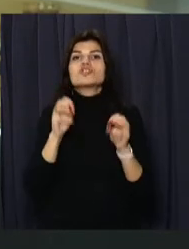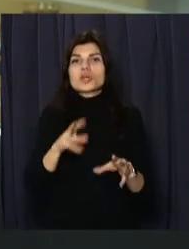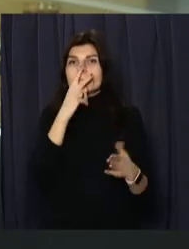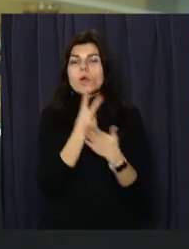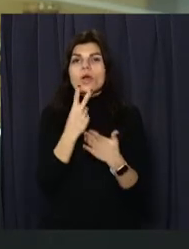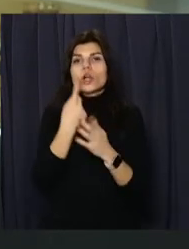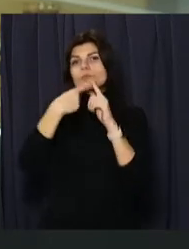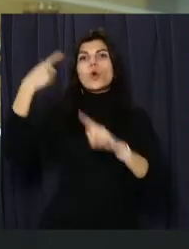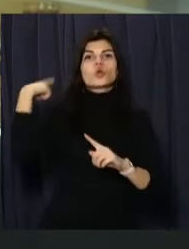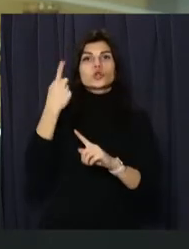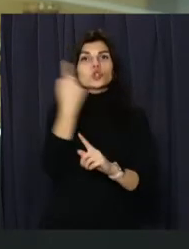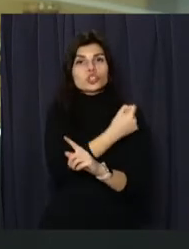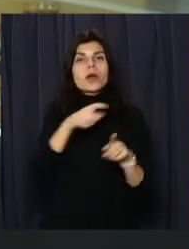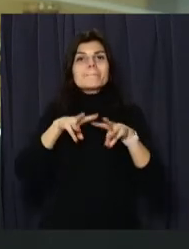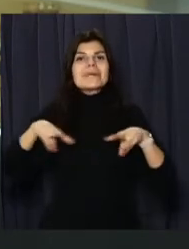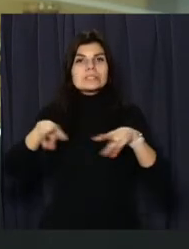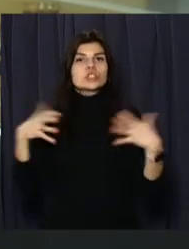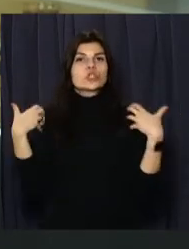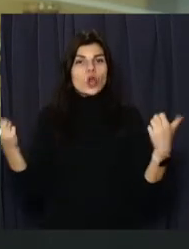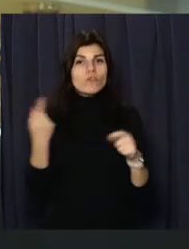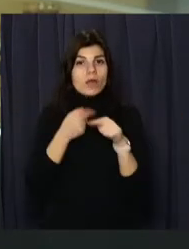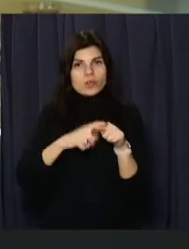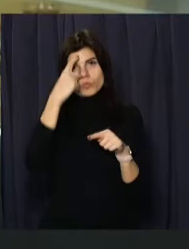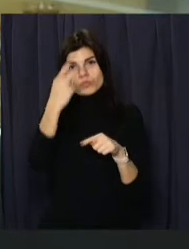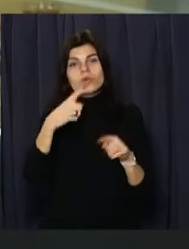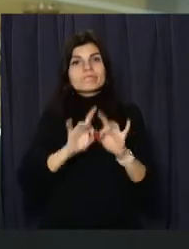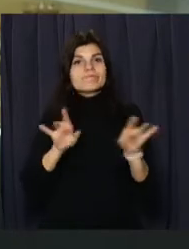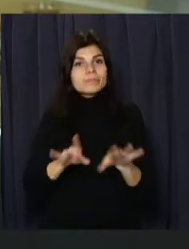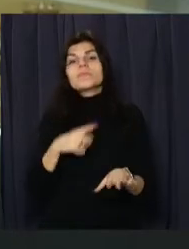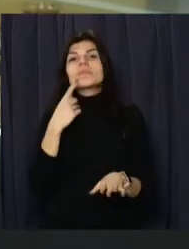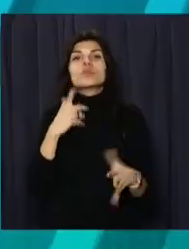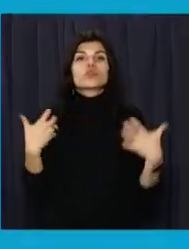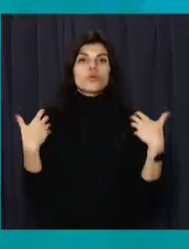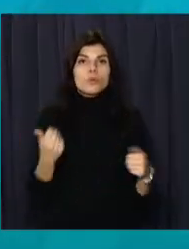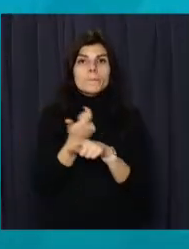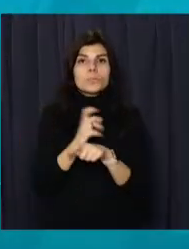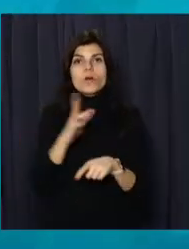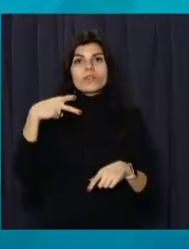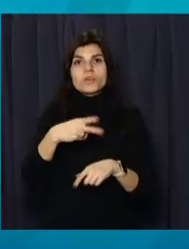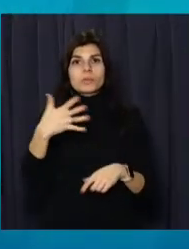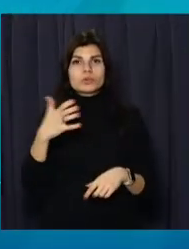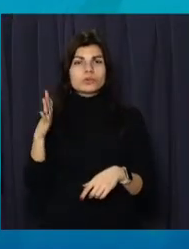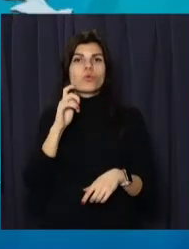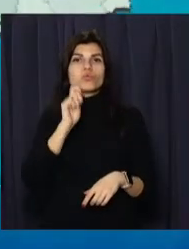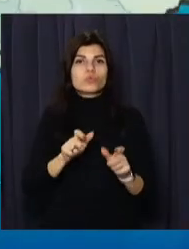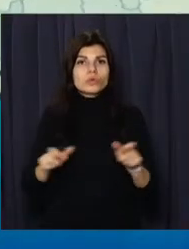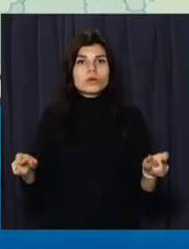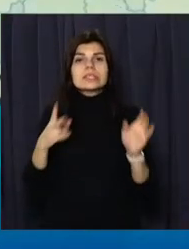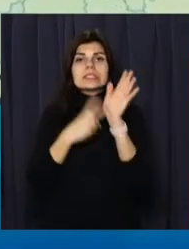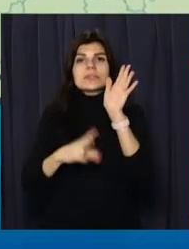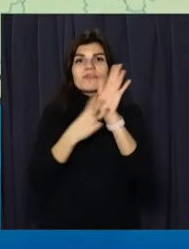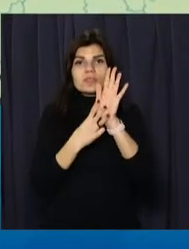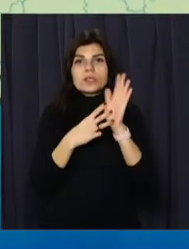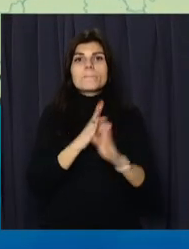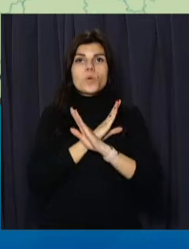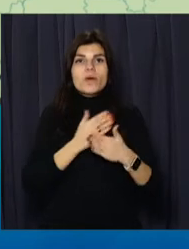показник минулого тижня, кажуть у Міністерстві охорони здоров'я. Водночас одужало більше 2,5 тисяч українців – 78